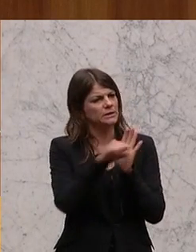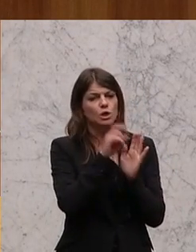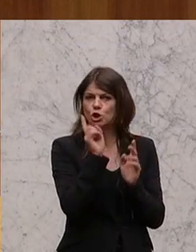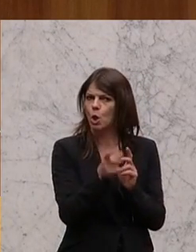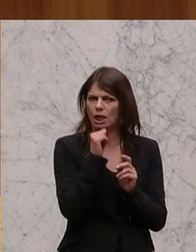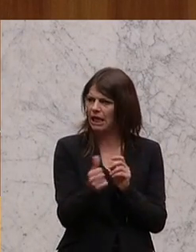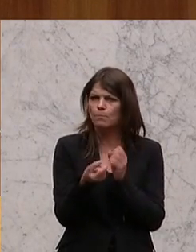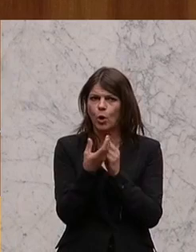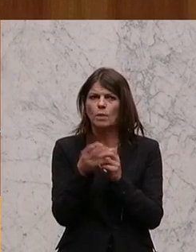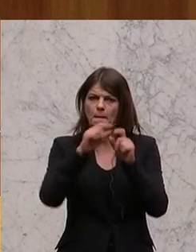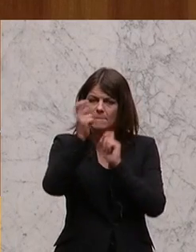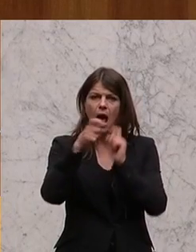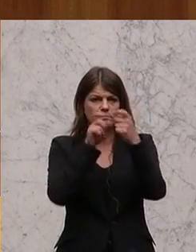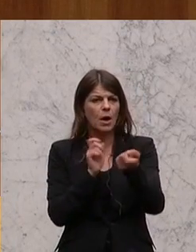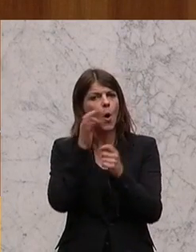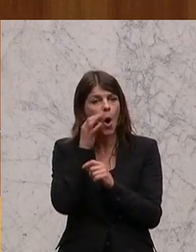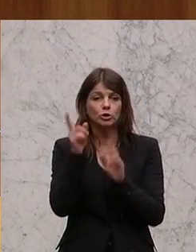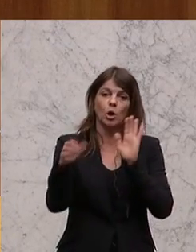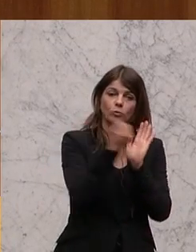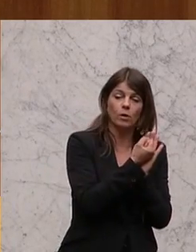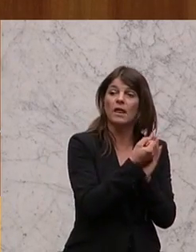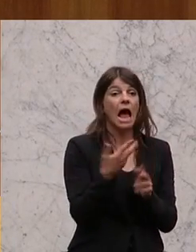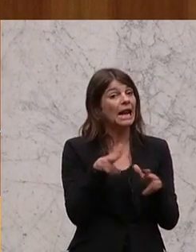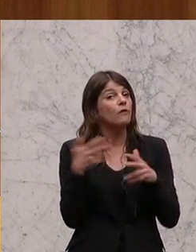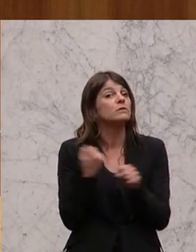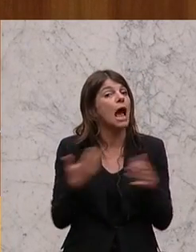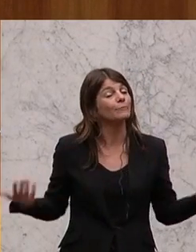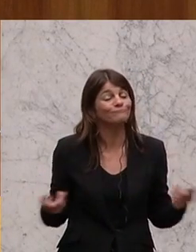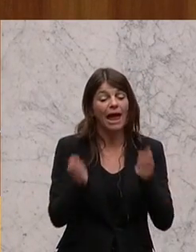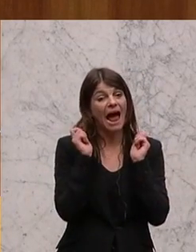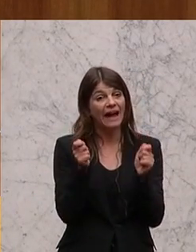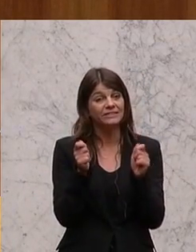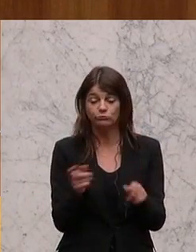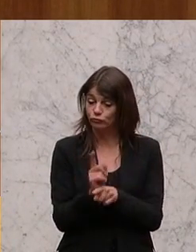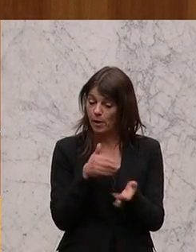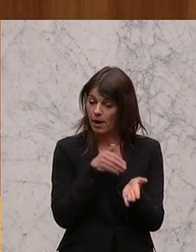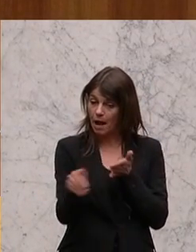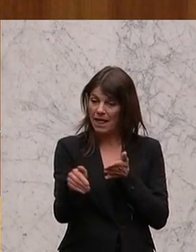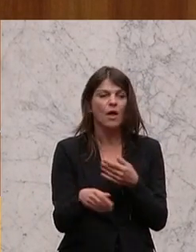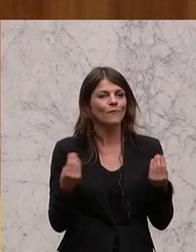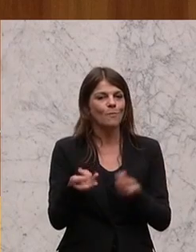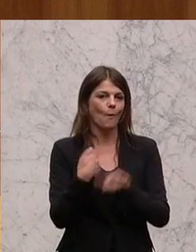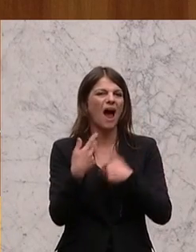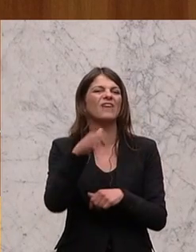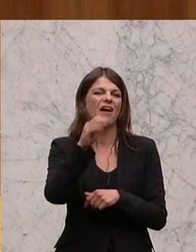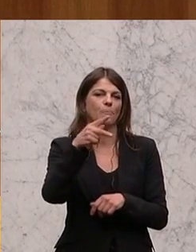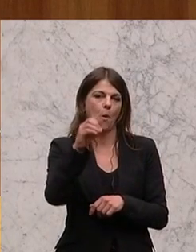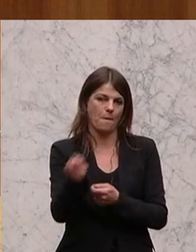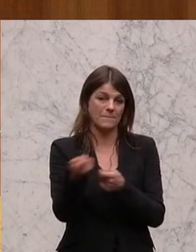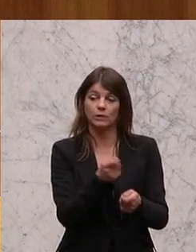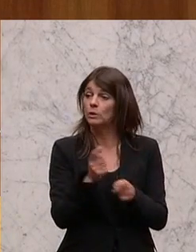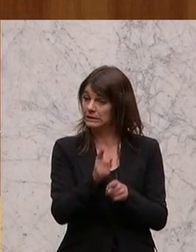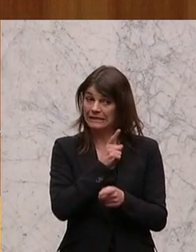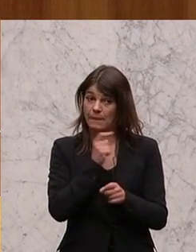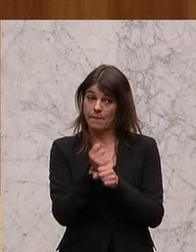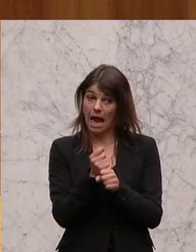draufgedruckt werden sollte. Was macht die Regierung? Sie lehnt diesen Antrag von uns ab, nur weil er von der FPÖ kommt und bringt